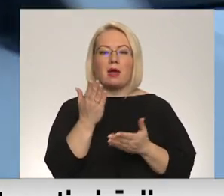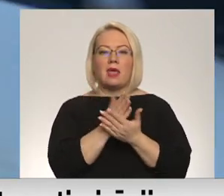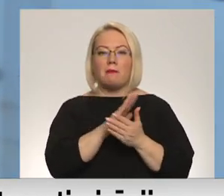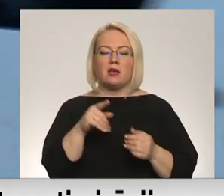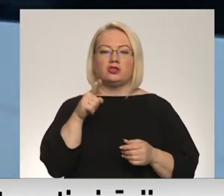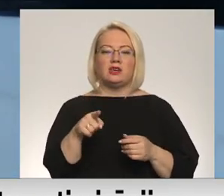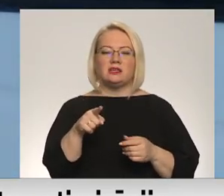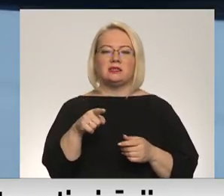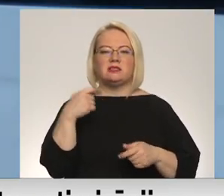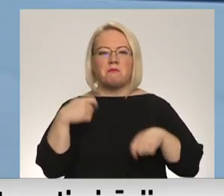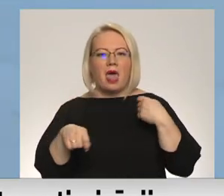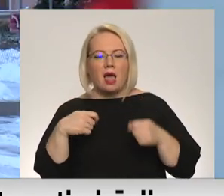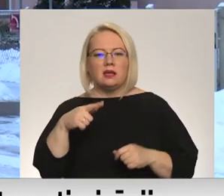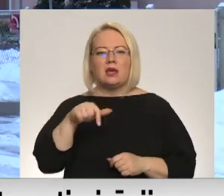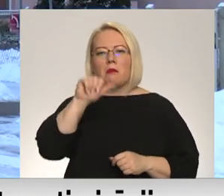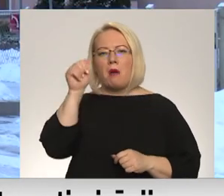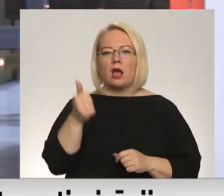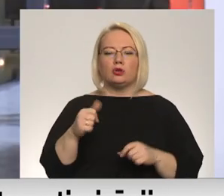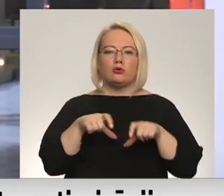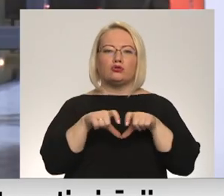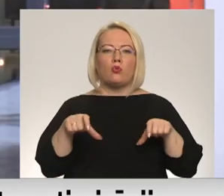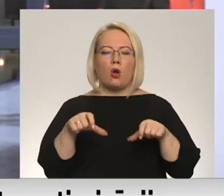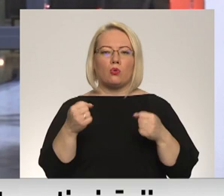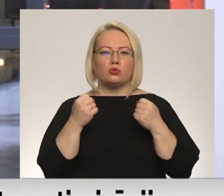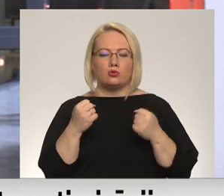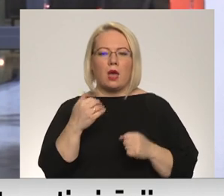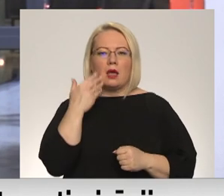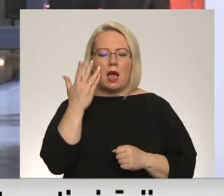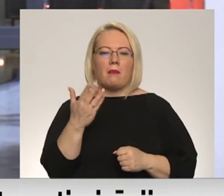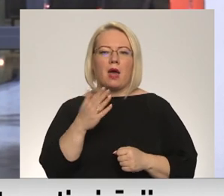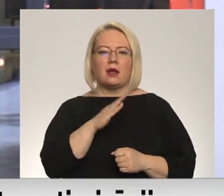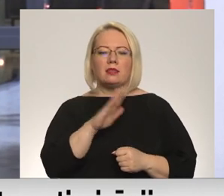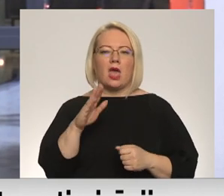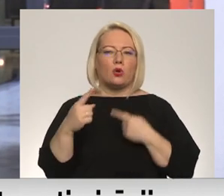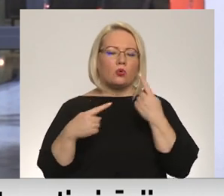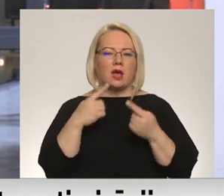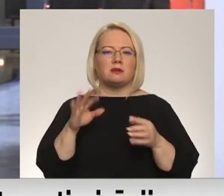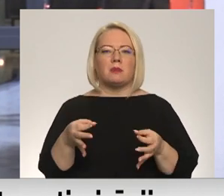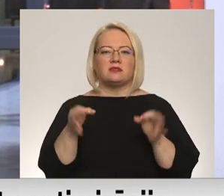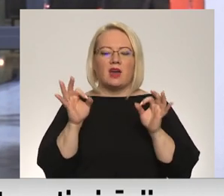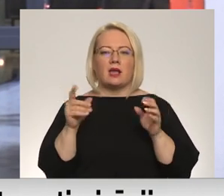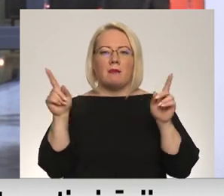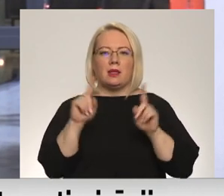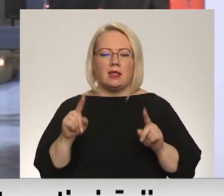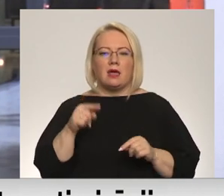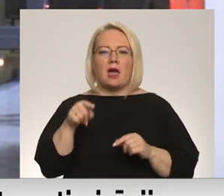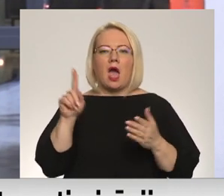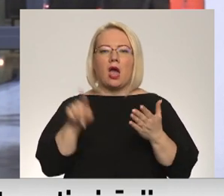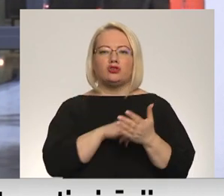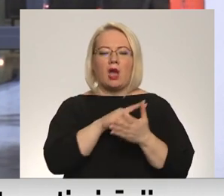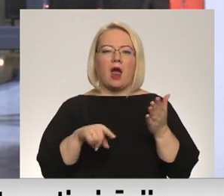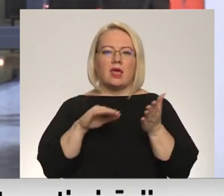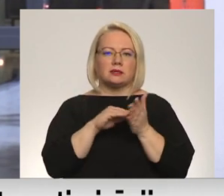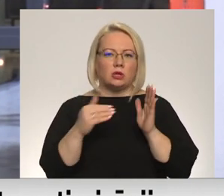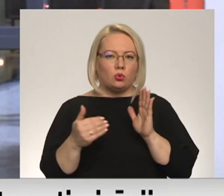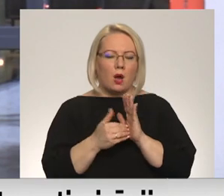teiksim, ar šo, teiksim, makslīgo skolu uzturēšanu, kamēr mēs nerunāsim pa šīm būtiskajām lietām, tikmēr šīs, teiksim, mačgādās situācijas,